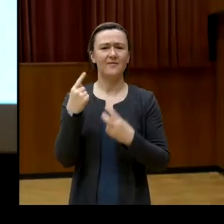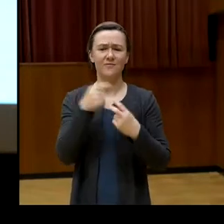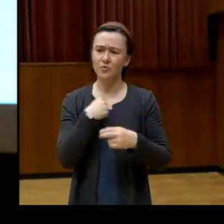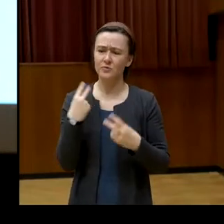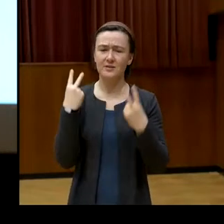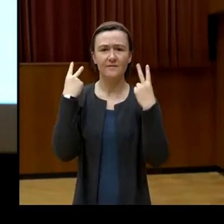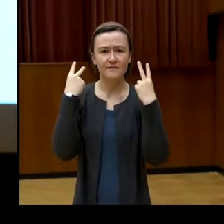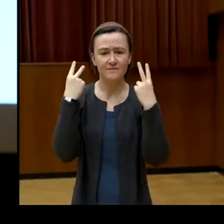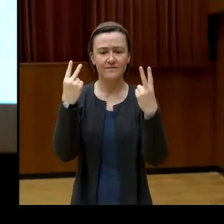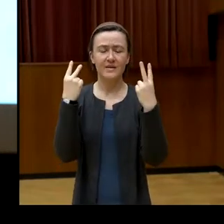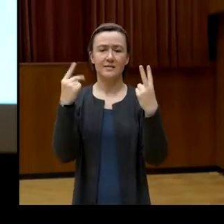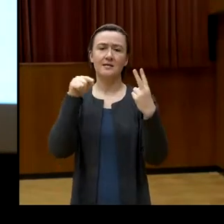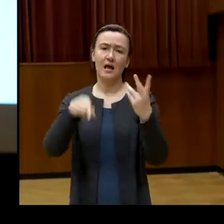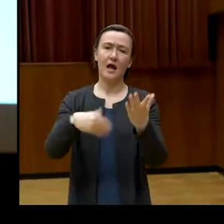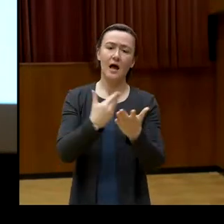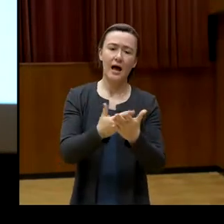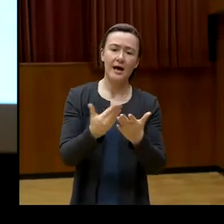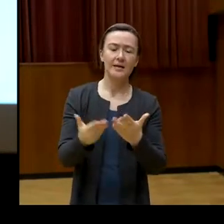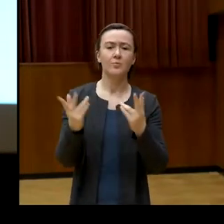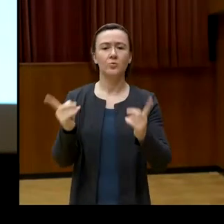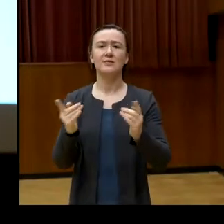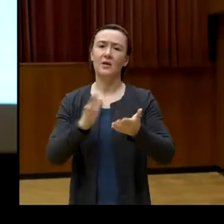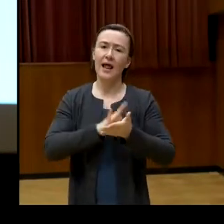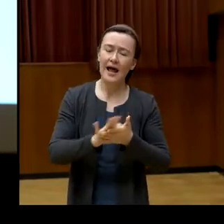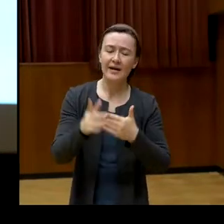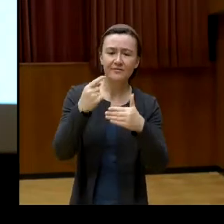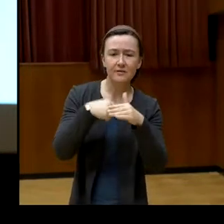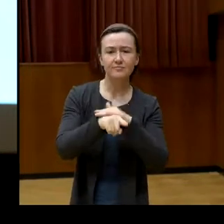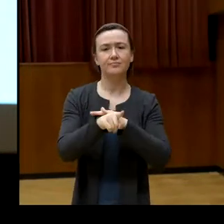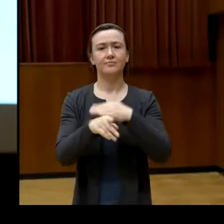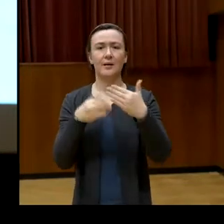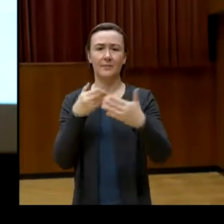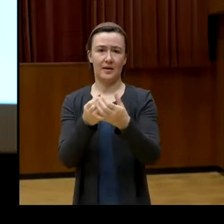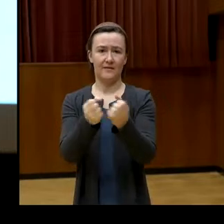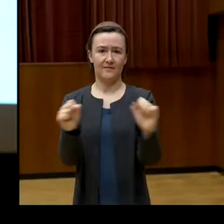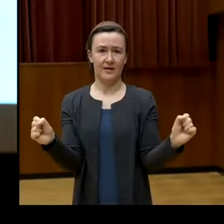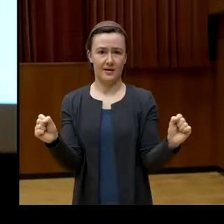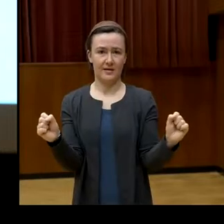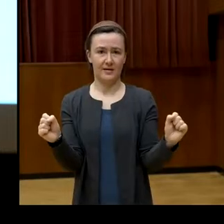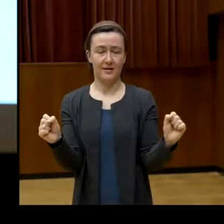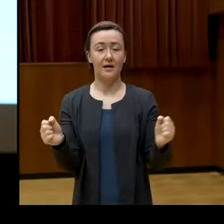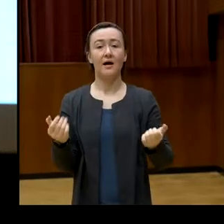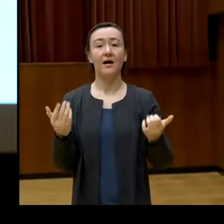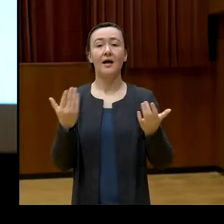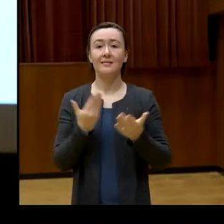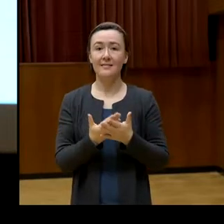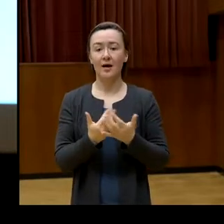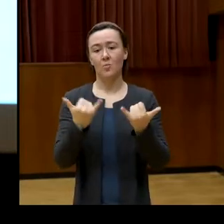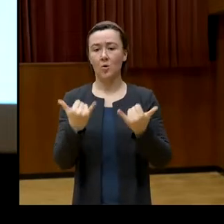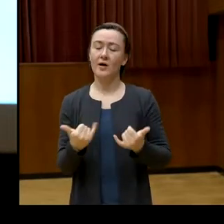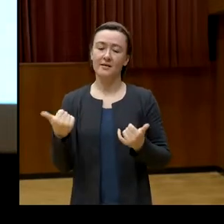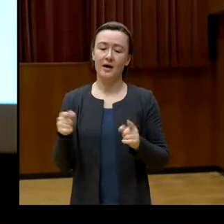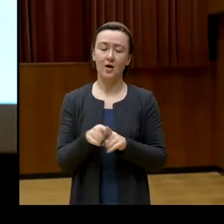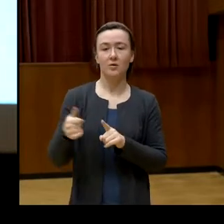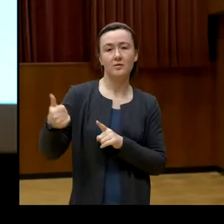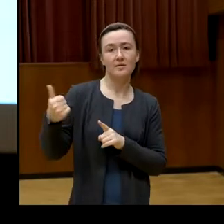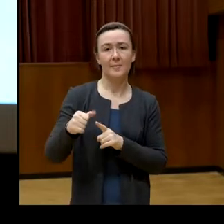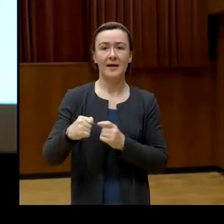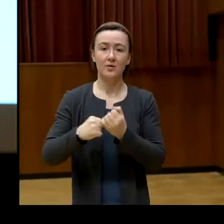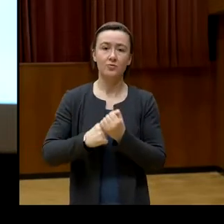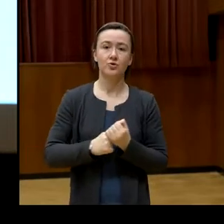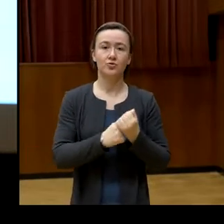Angebot niederschwellig ist und barrierefrei. Aus diesem Grund haben wir heute auch Unterstützung von